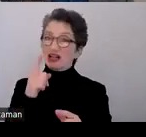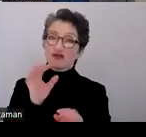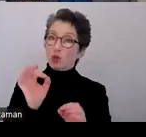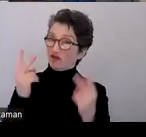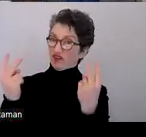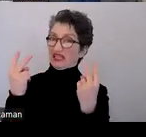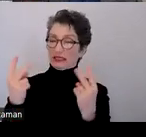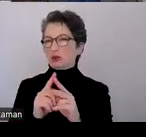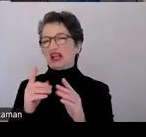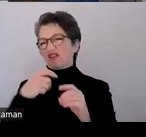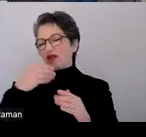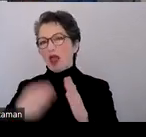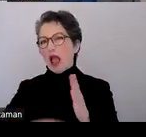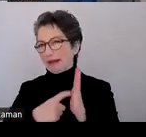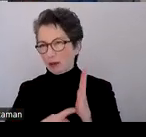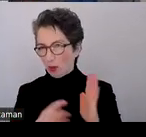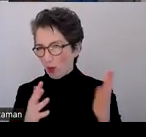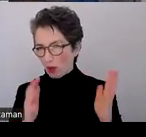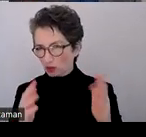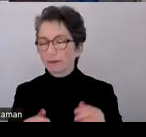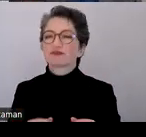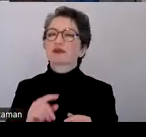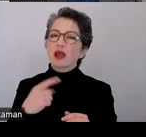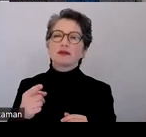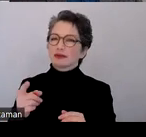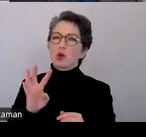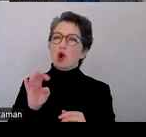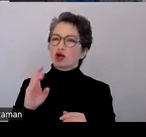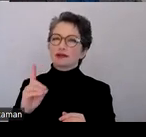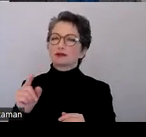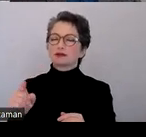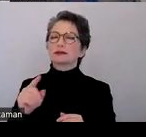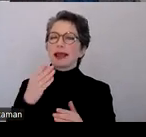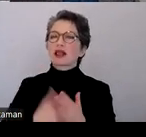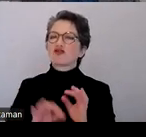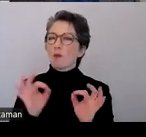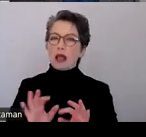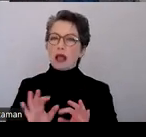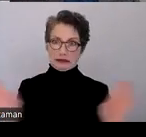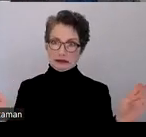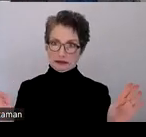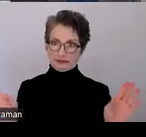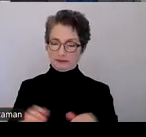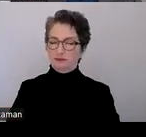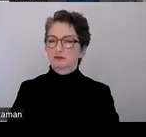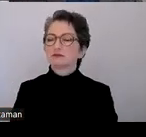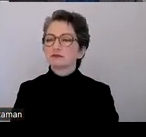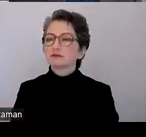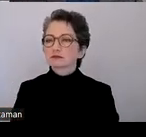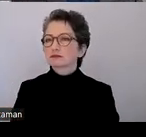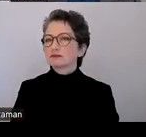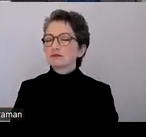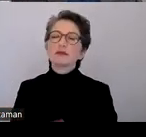also Vertragsbedingungen oder sowas, dann sollte man Word nicht als Endformat verwenden. Man kann natürlich anfangen. Also bei unseren